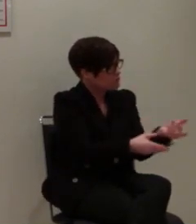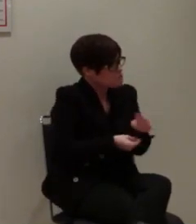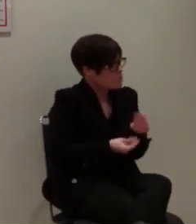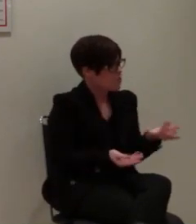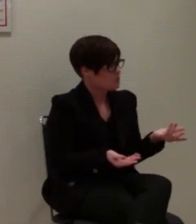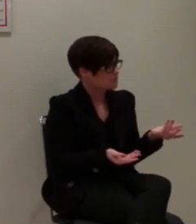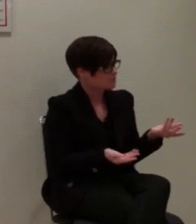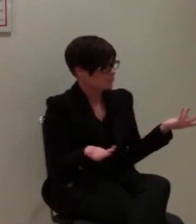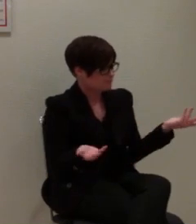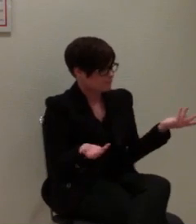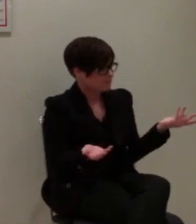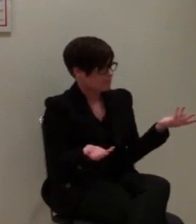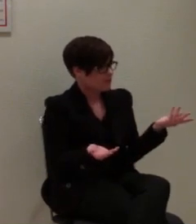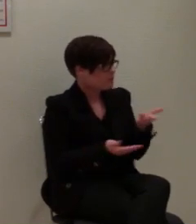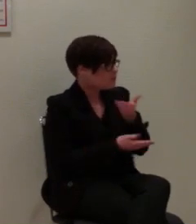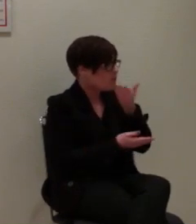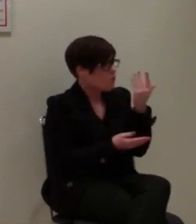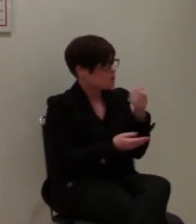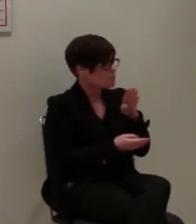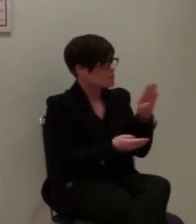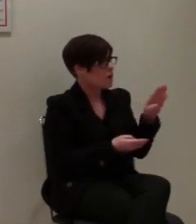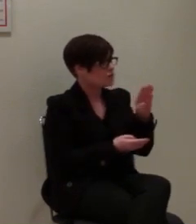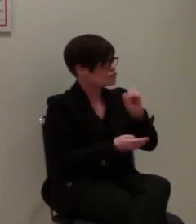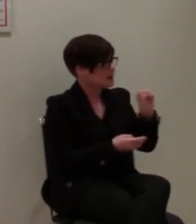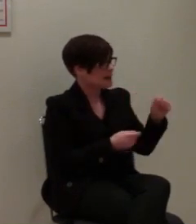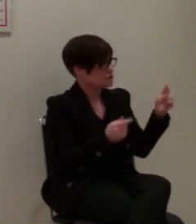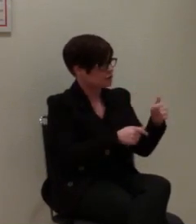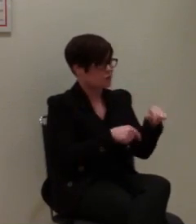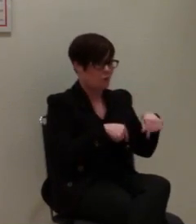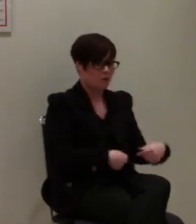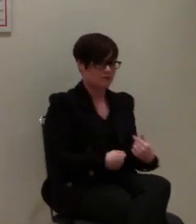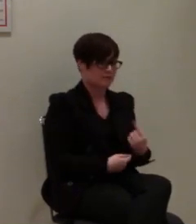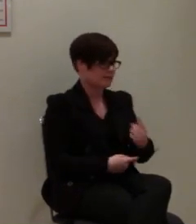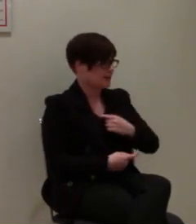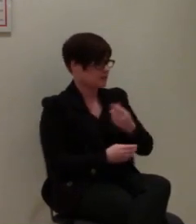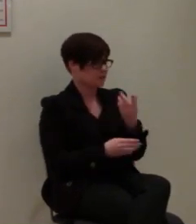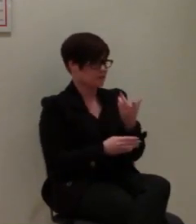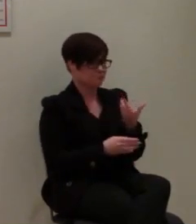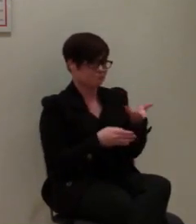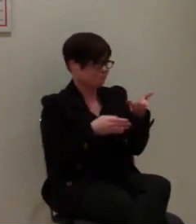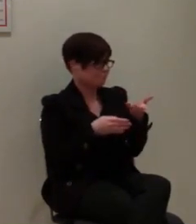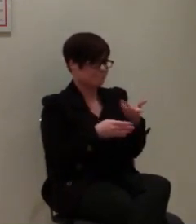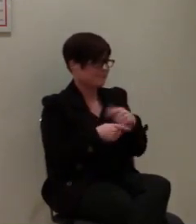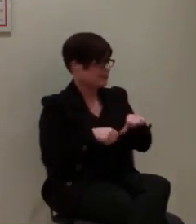Man kann es nicht anders sagen. Ohne die Björn-Steiger-Stiftung würde ich heute hier nicht stehen.